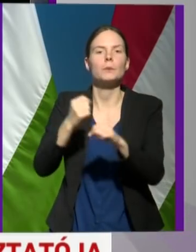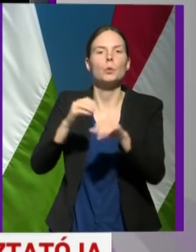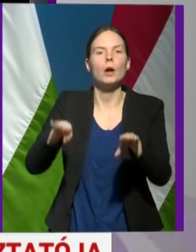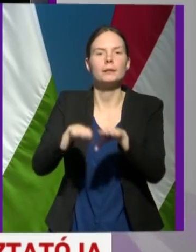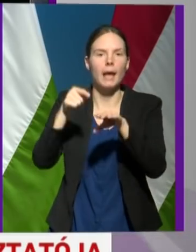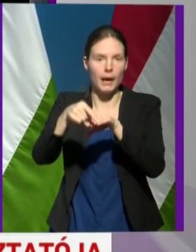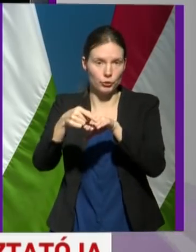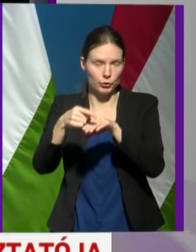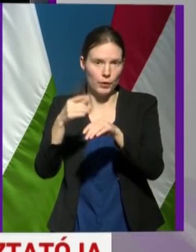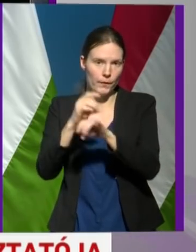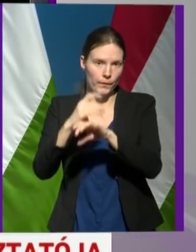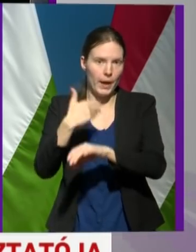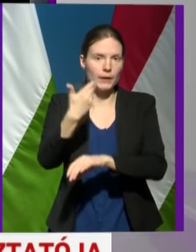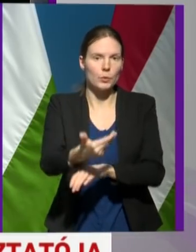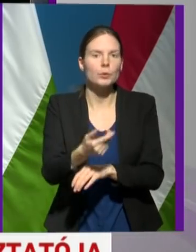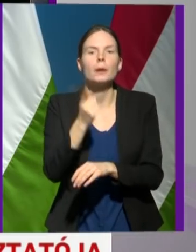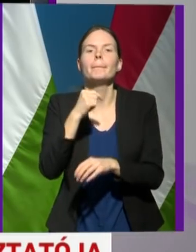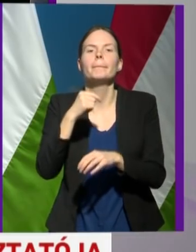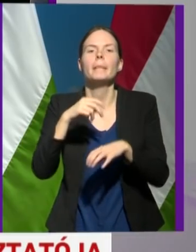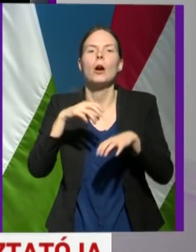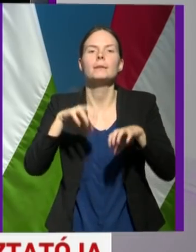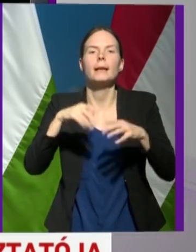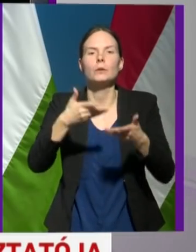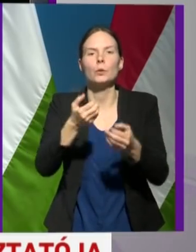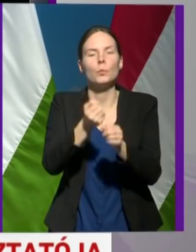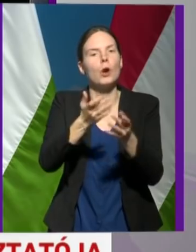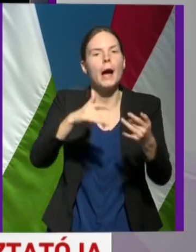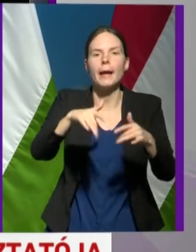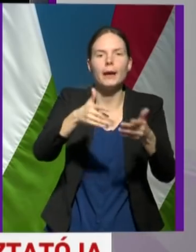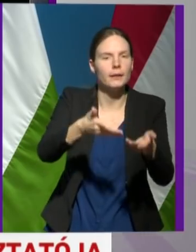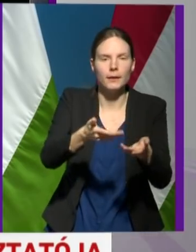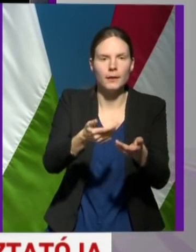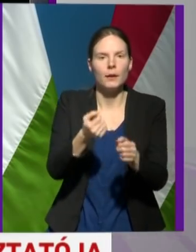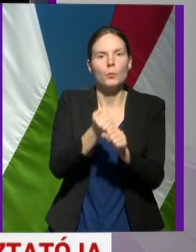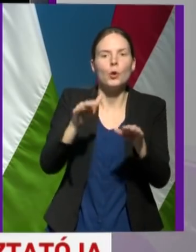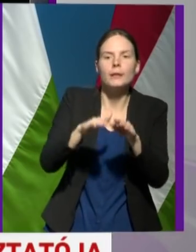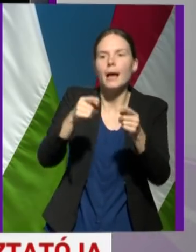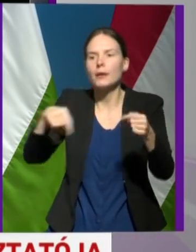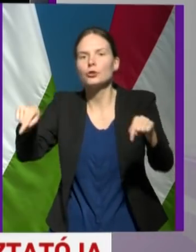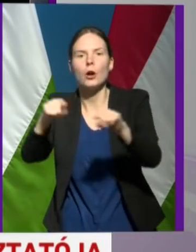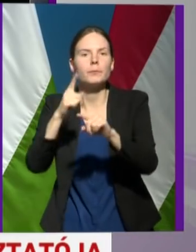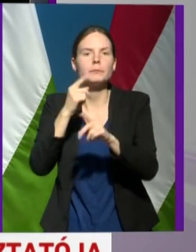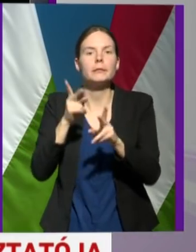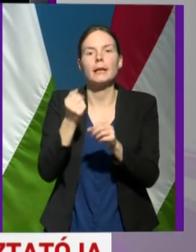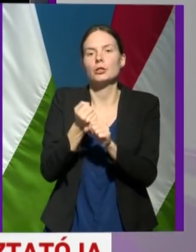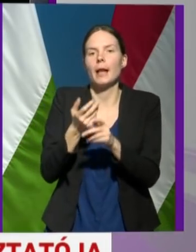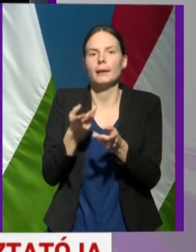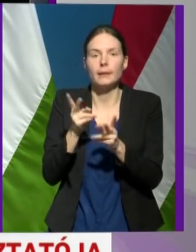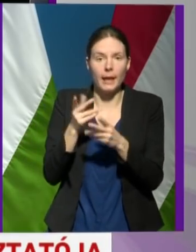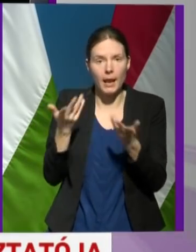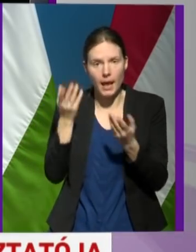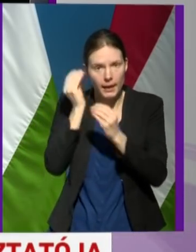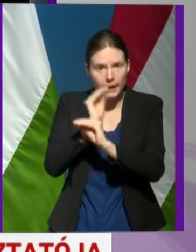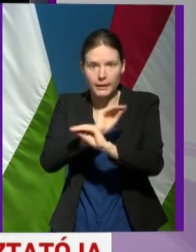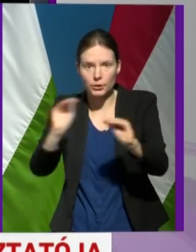elkapja a vírust, akkor mi a teendő a munkahelynek és mi a teendője a munkatársaknak? Kele valakit értesíteni a